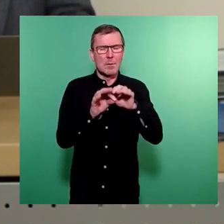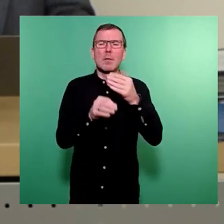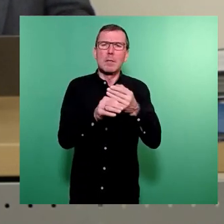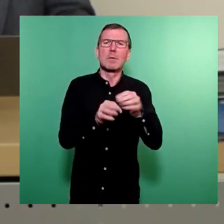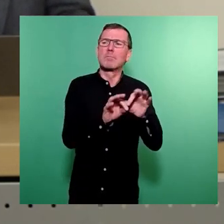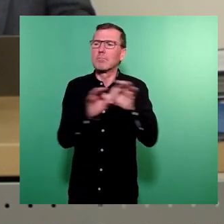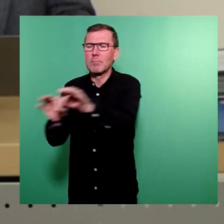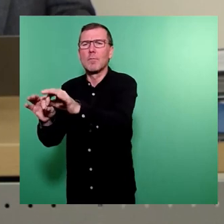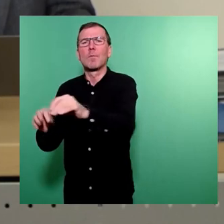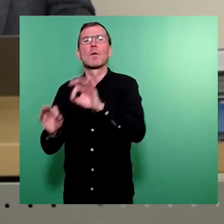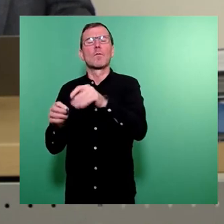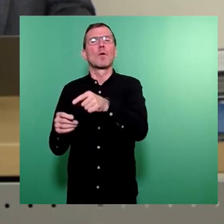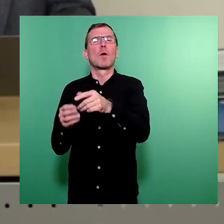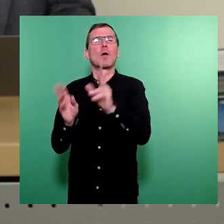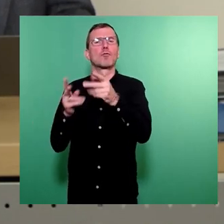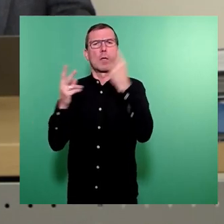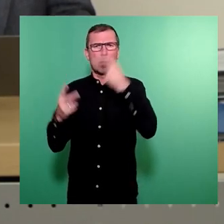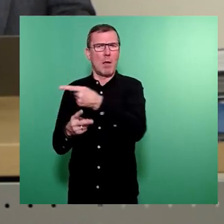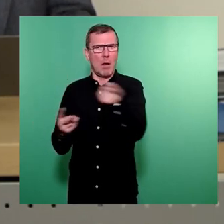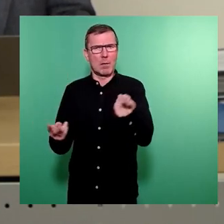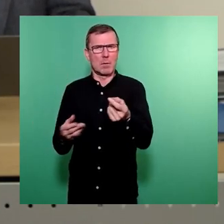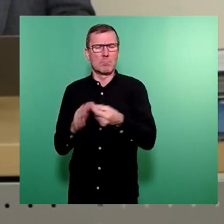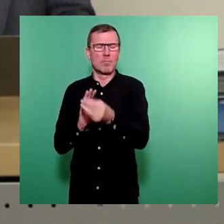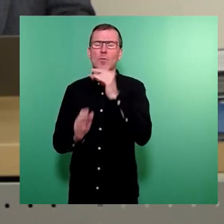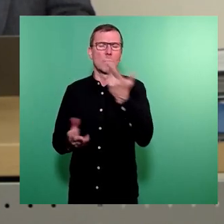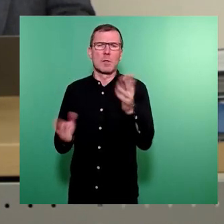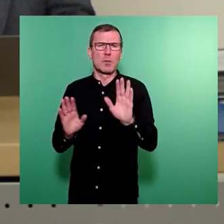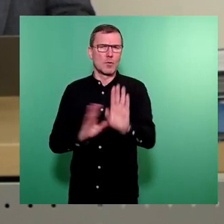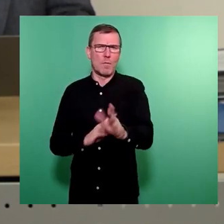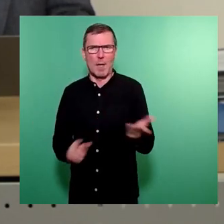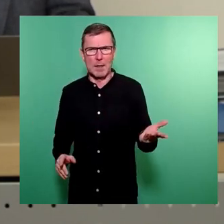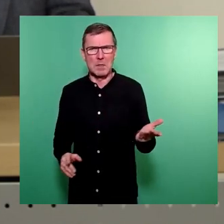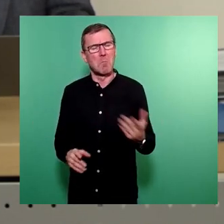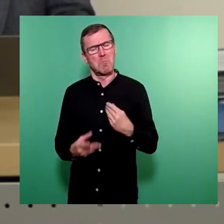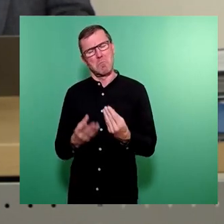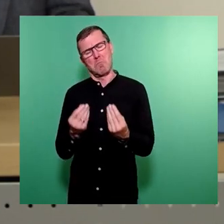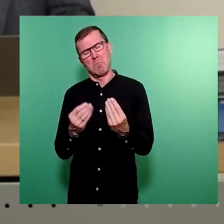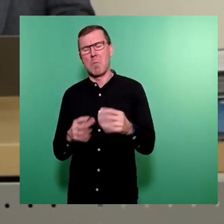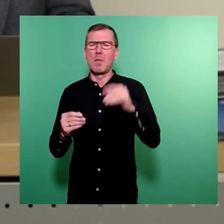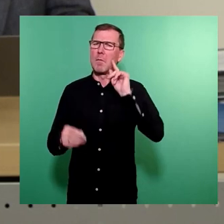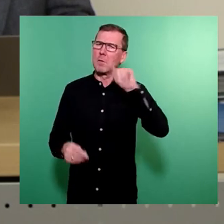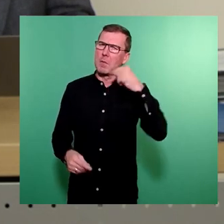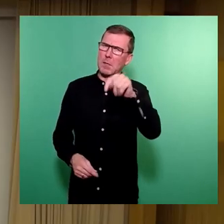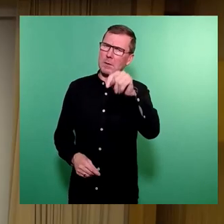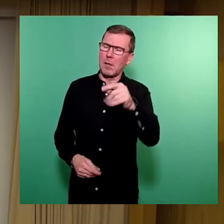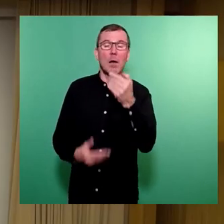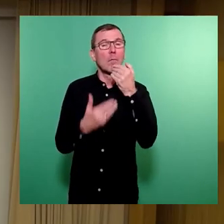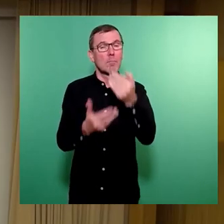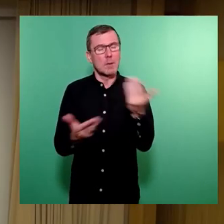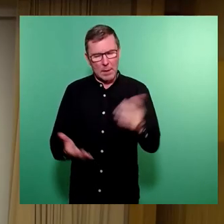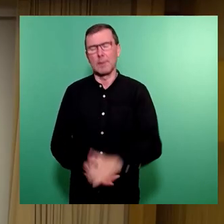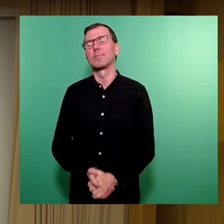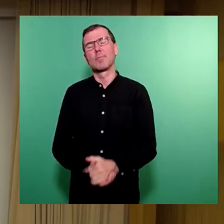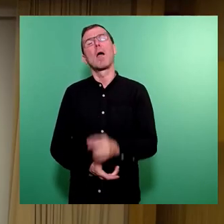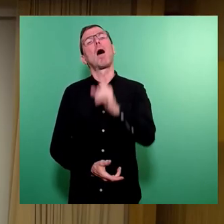den Stadtrat erreichen konnte. Ich rechne mit Anfang nächsten Jahres. Vielen Dank. Ich hätte sonst nachgefragt, wenn